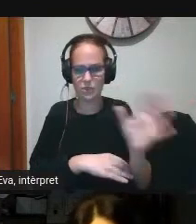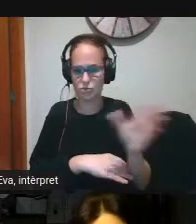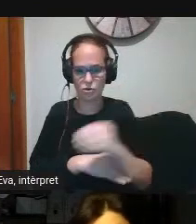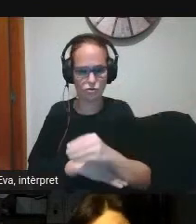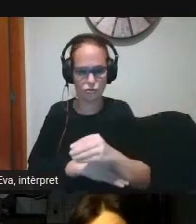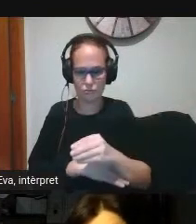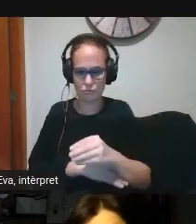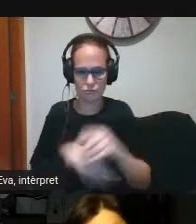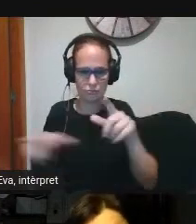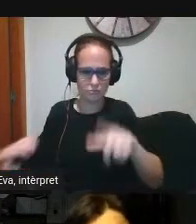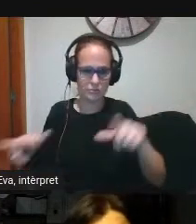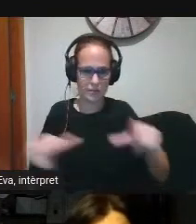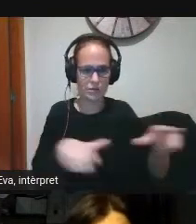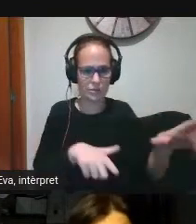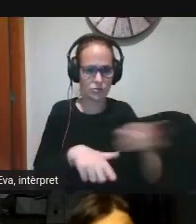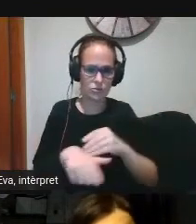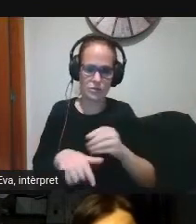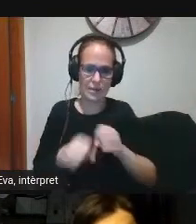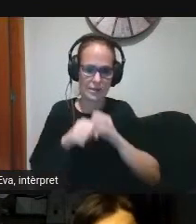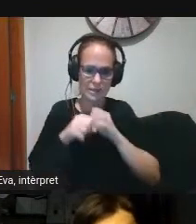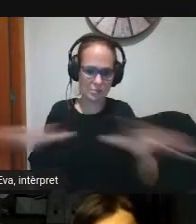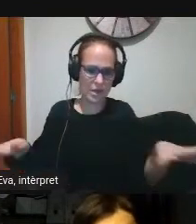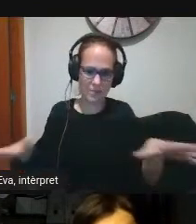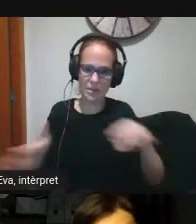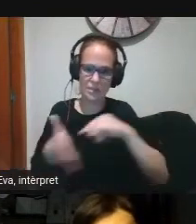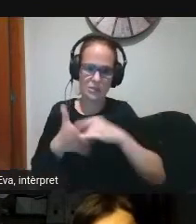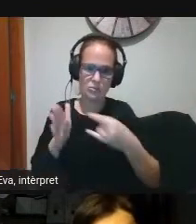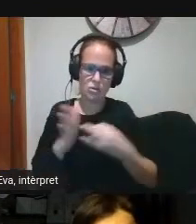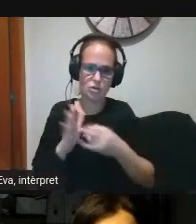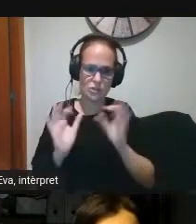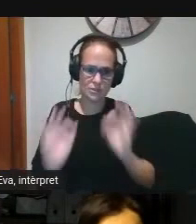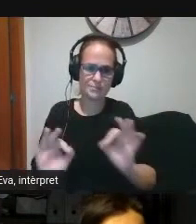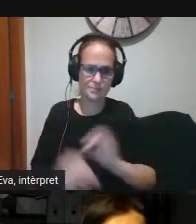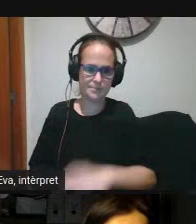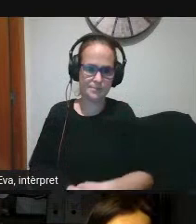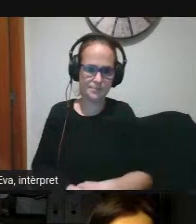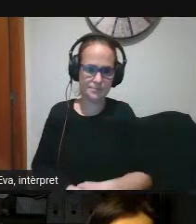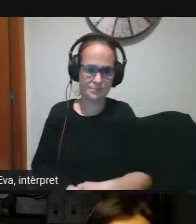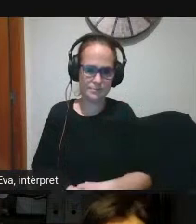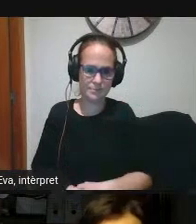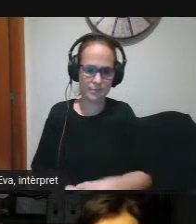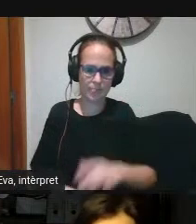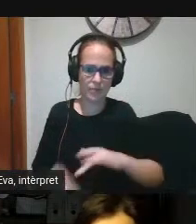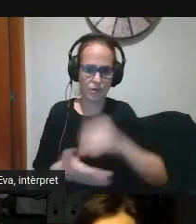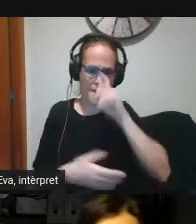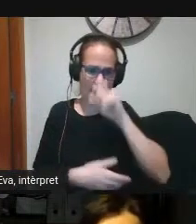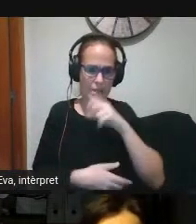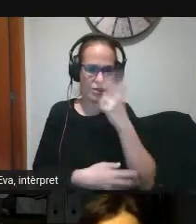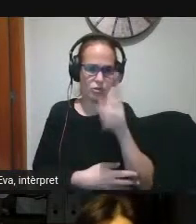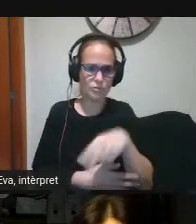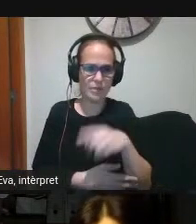el desplegament tecnològic que fèiem arriba el 2015